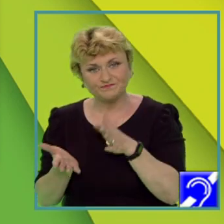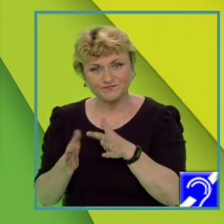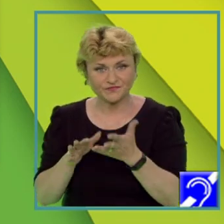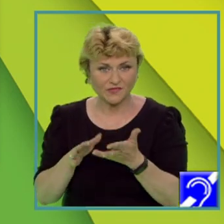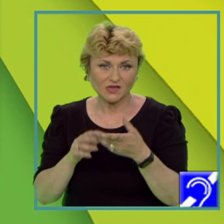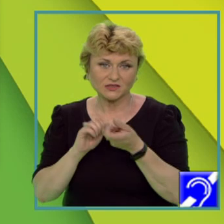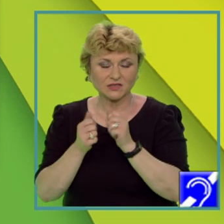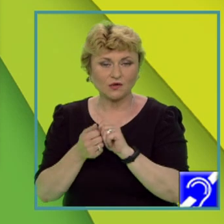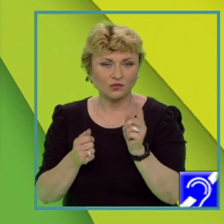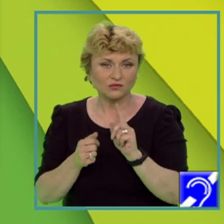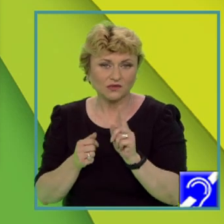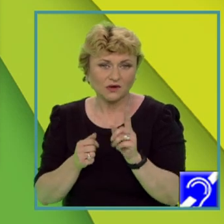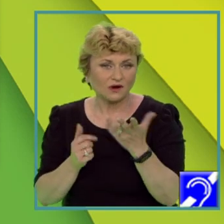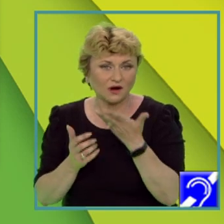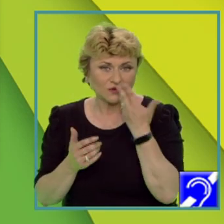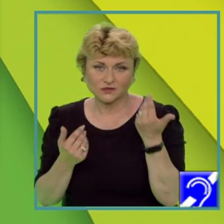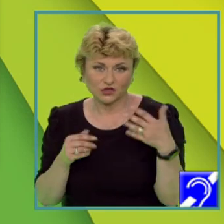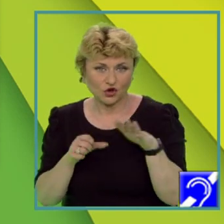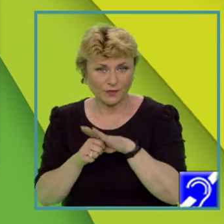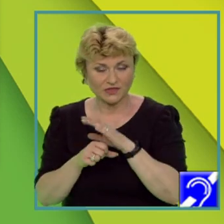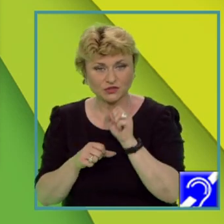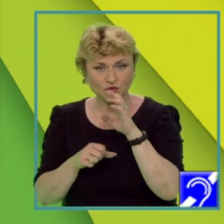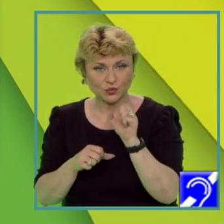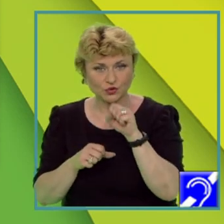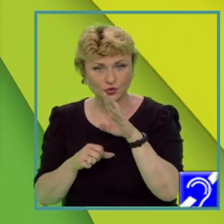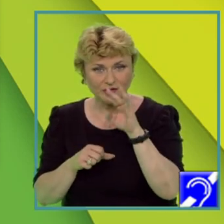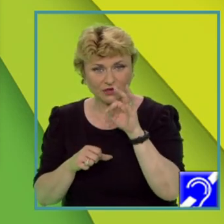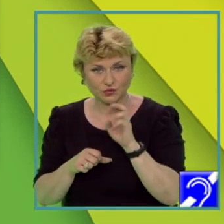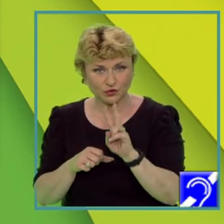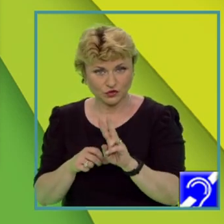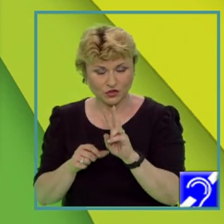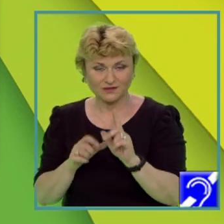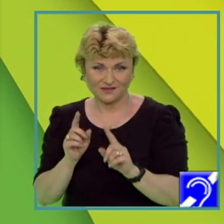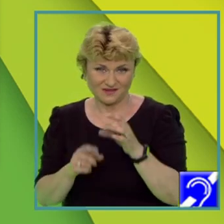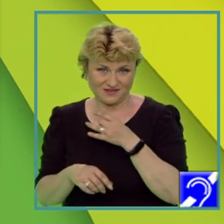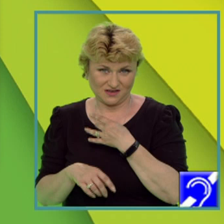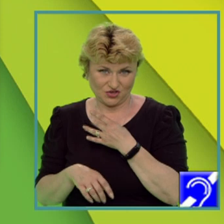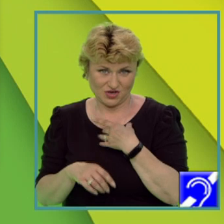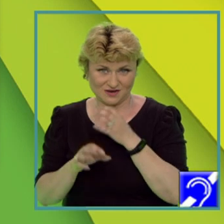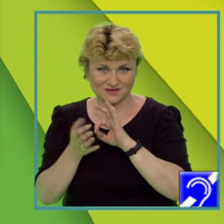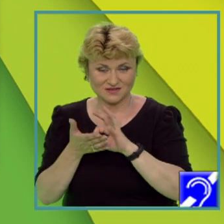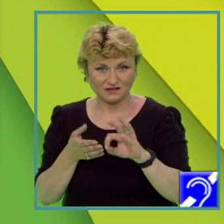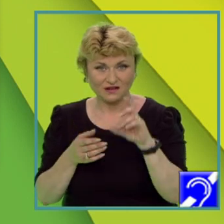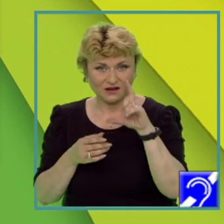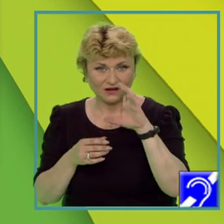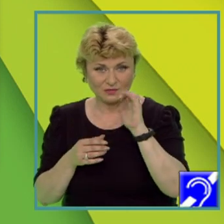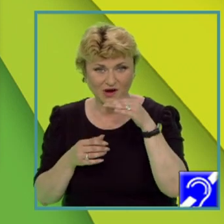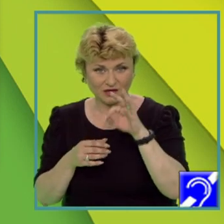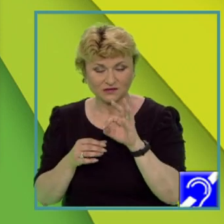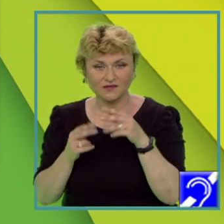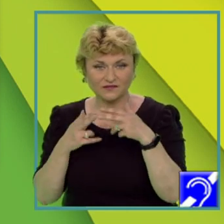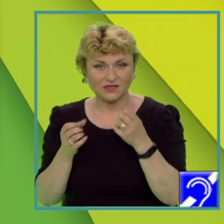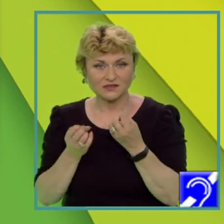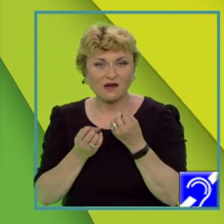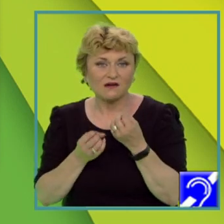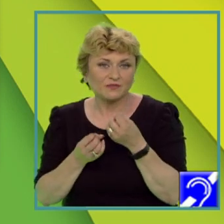incomplete. De exemplu, la subiectul 2, dacă veți nota la Grecia doar climat, fără să și explicați